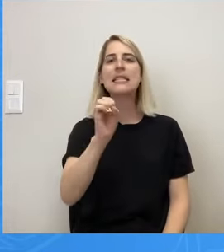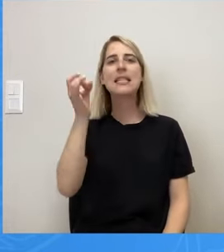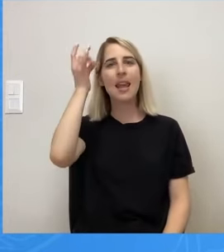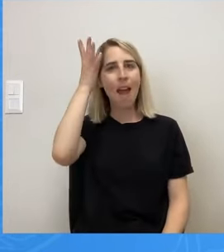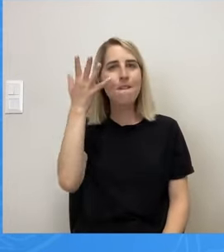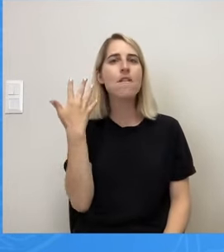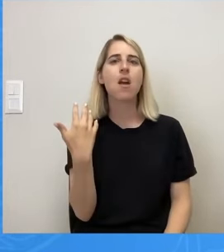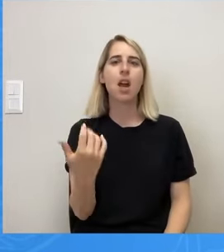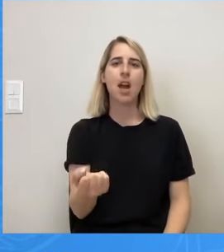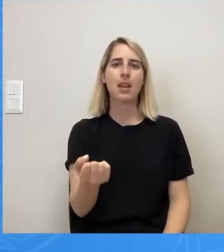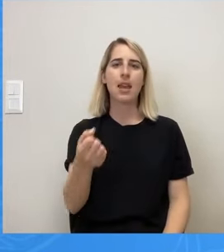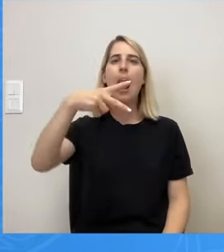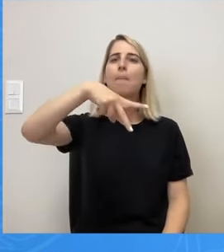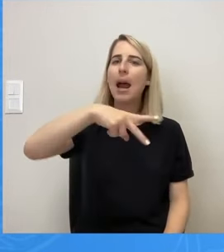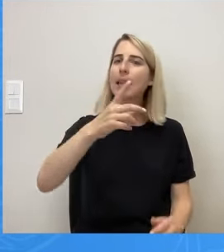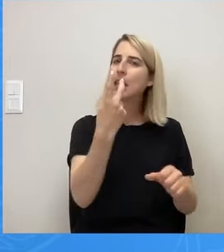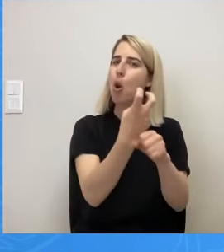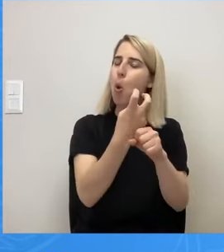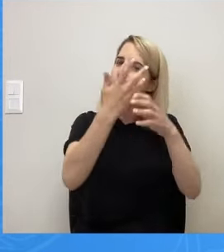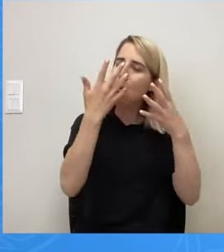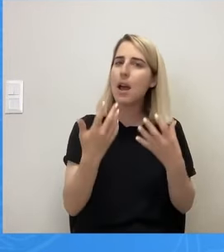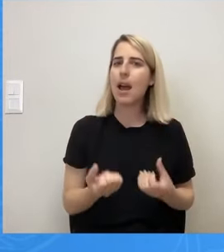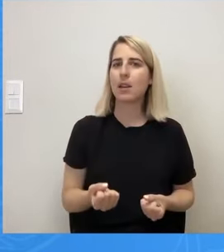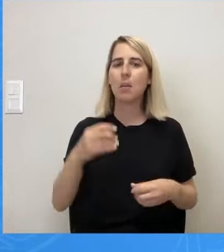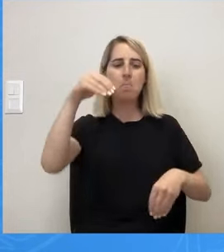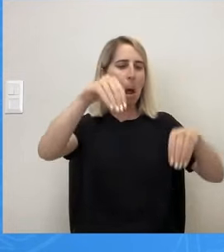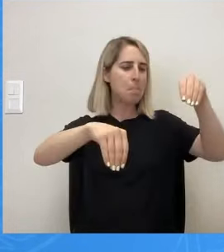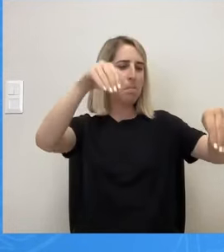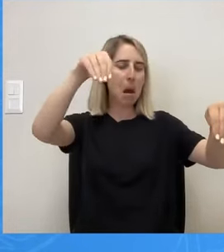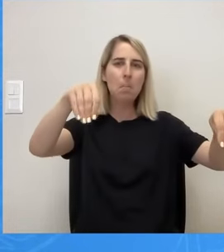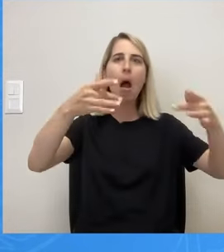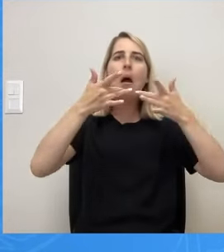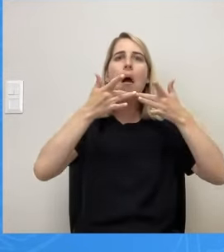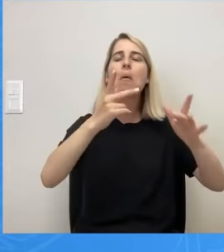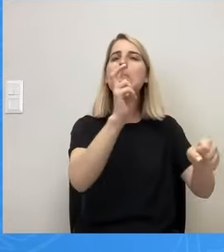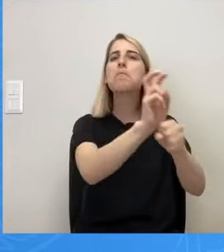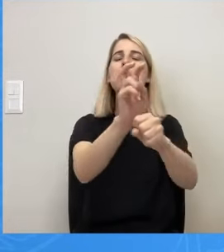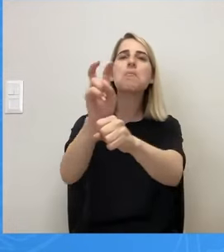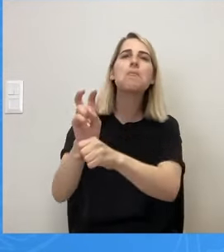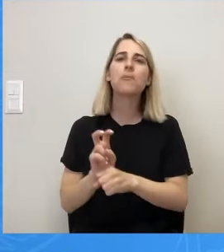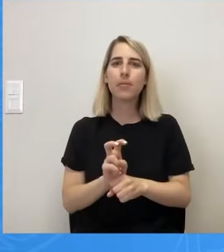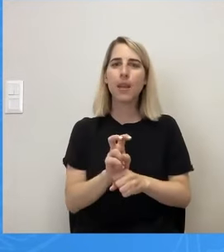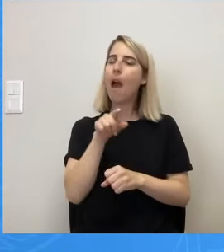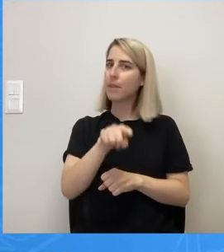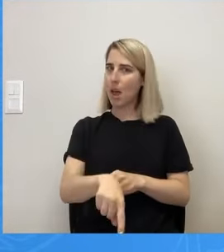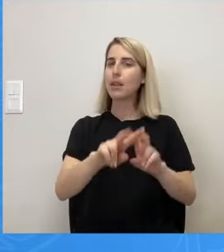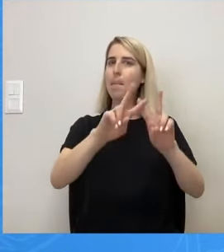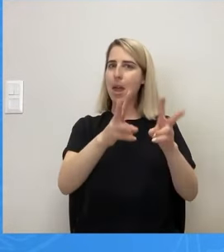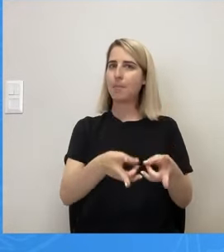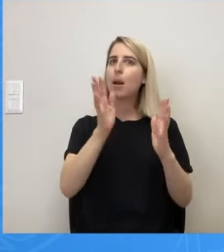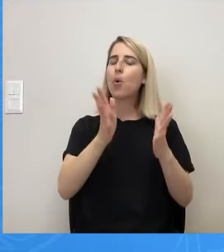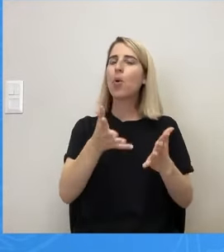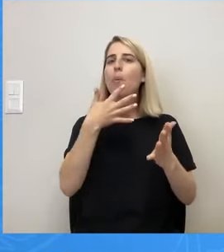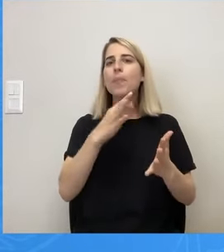Στο λόφο Λαμπράκη. Αυτά τα περίπτερα μπορούν να δώσουν μια ανάσα στους λόφους, στη λειτουργία τους. Και